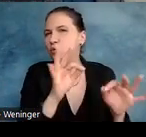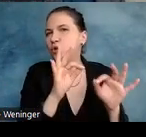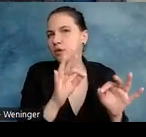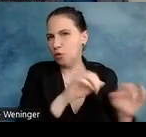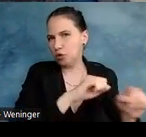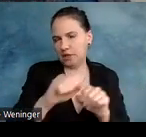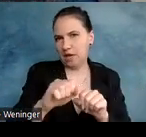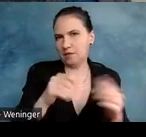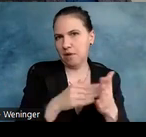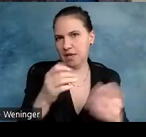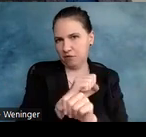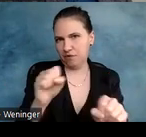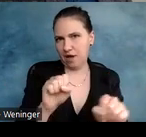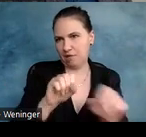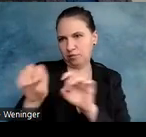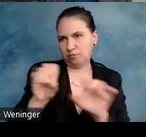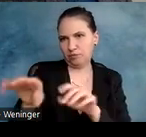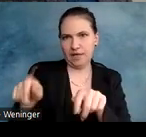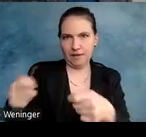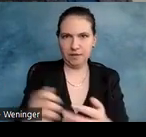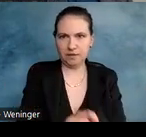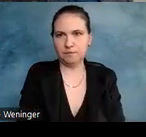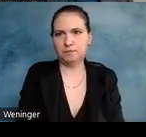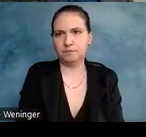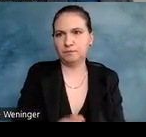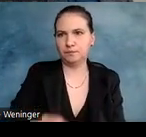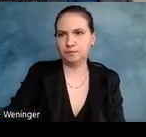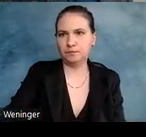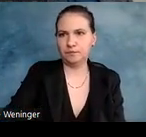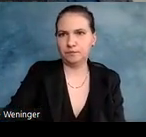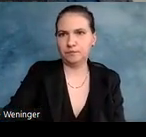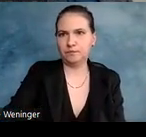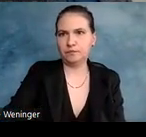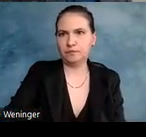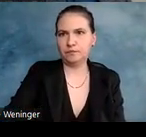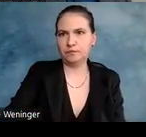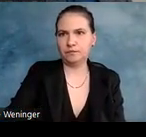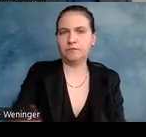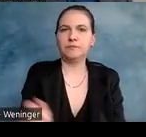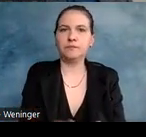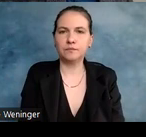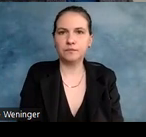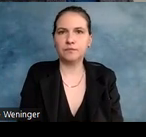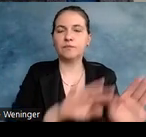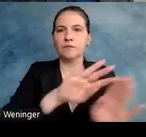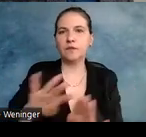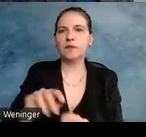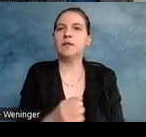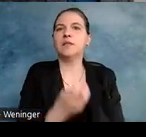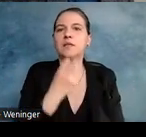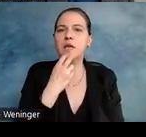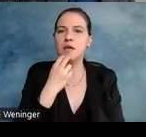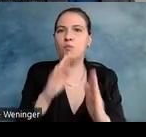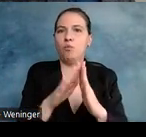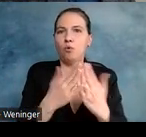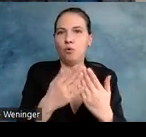Gesamtbuch oder Dokument. Und dann gibt es noch das E-Buch-Format. Das